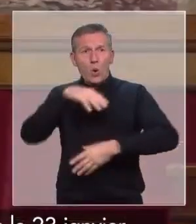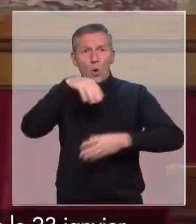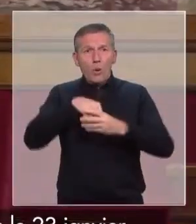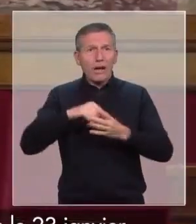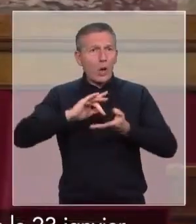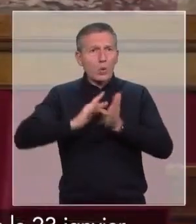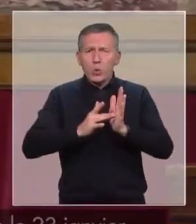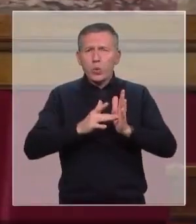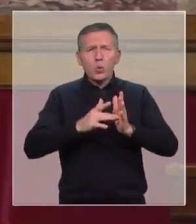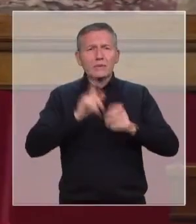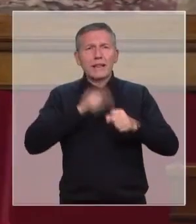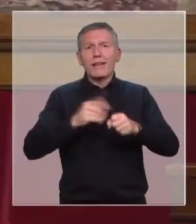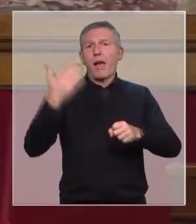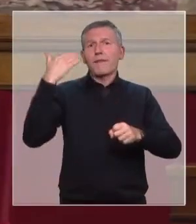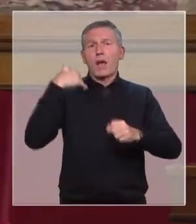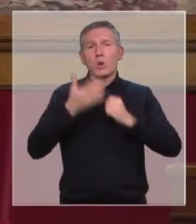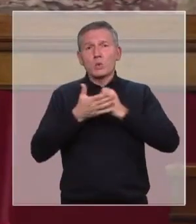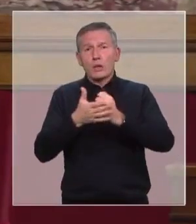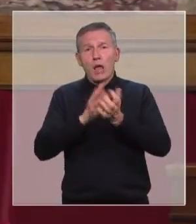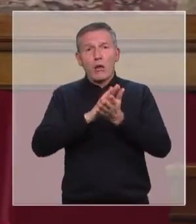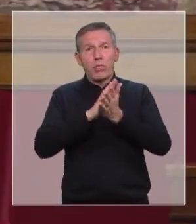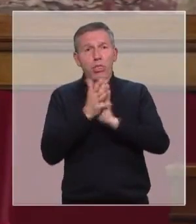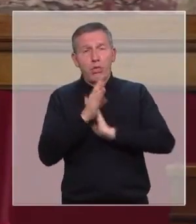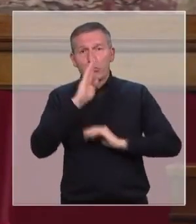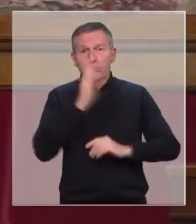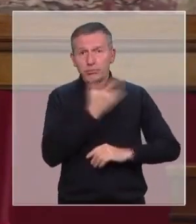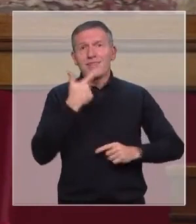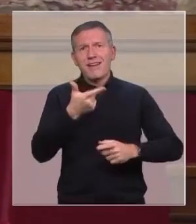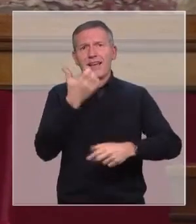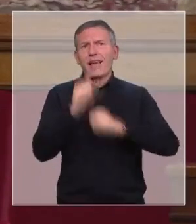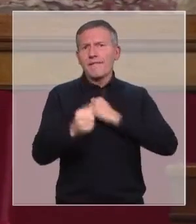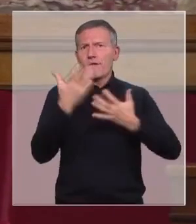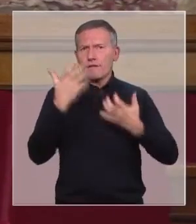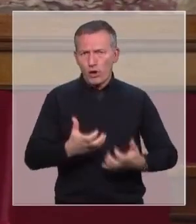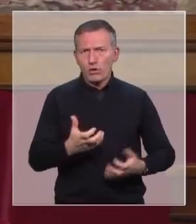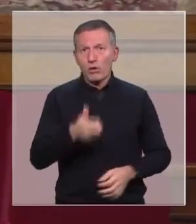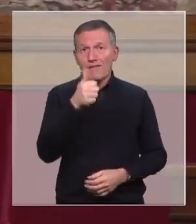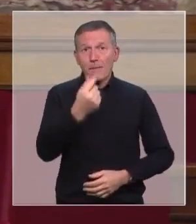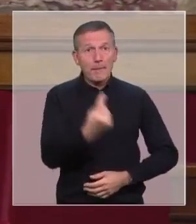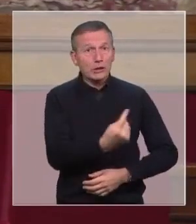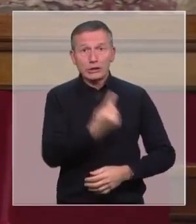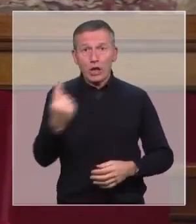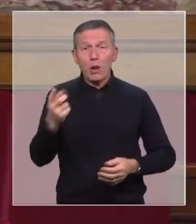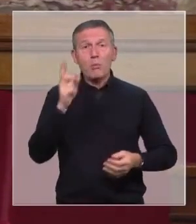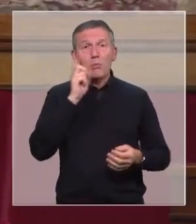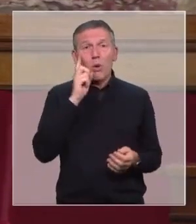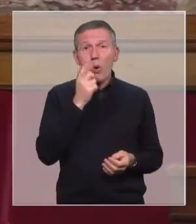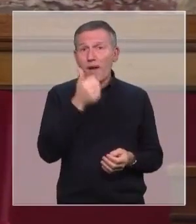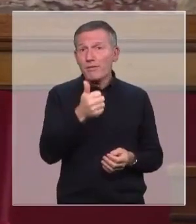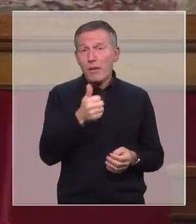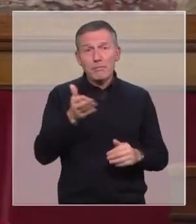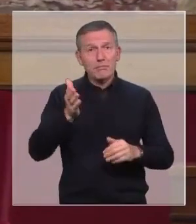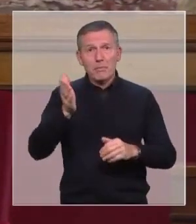réformistes qui vous soutenaient hier mais qui aujourd'hui appellent à la grève. Vous êtes seul car vous avez été